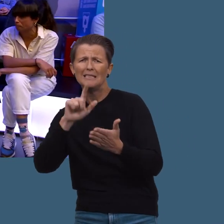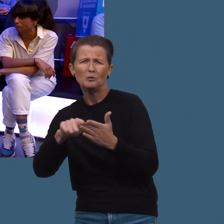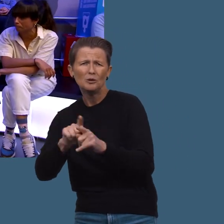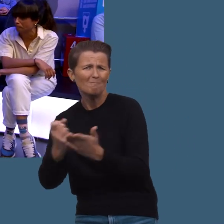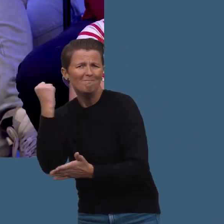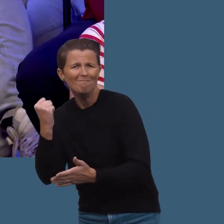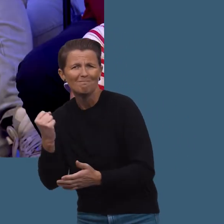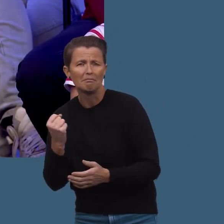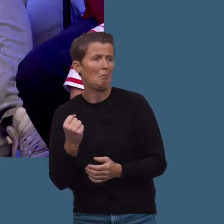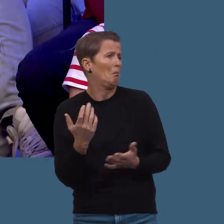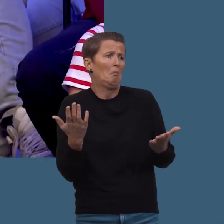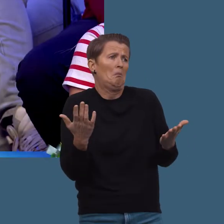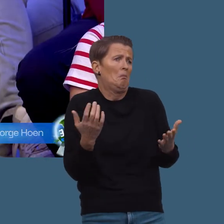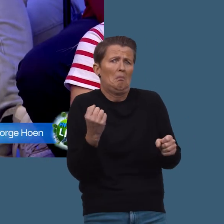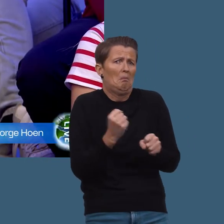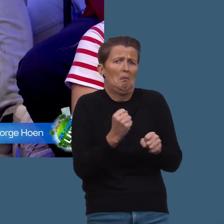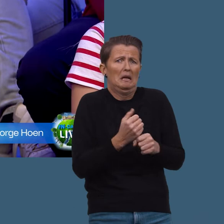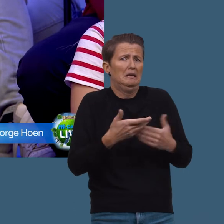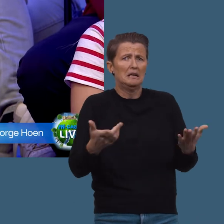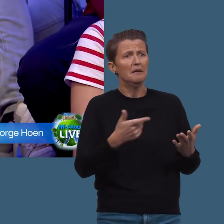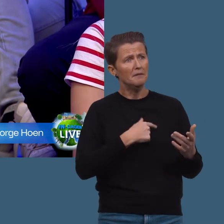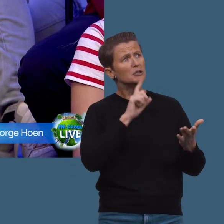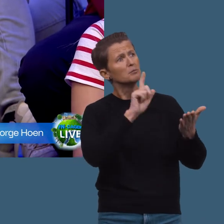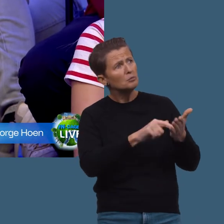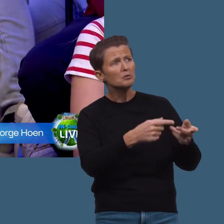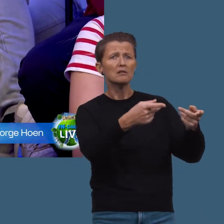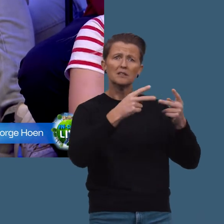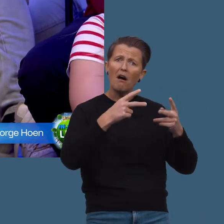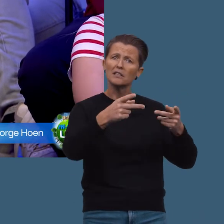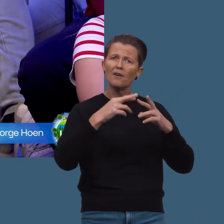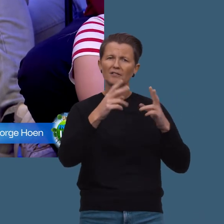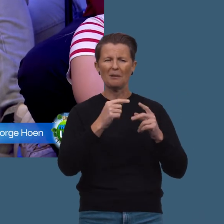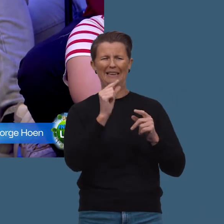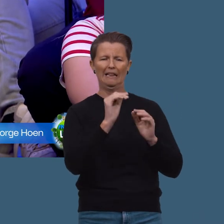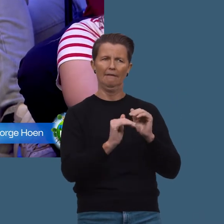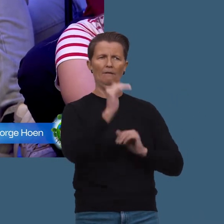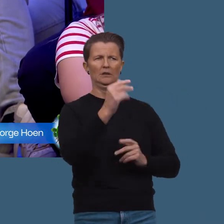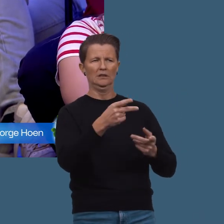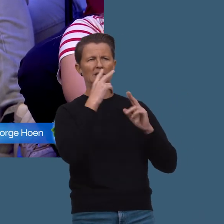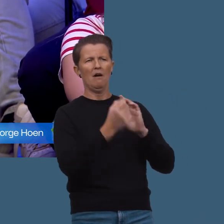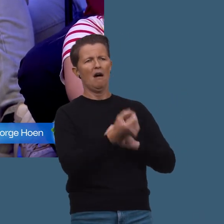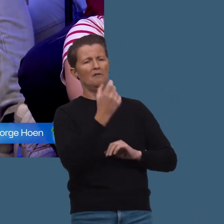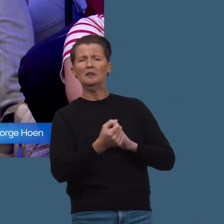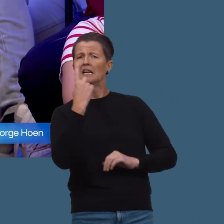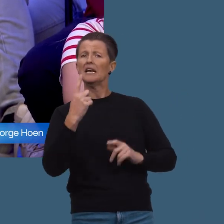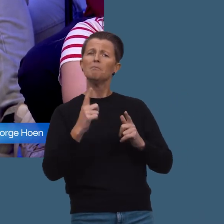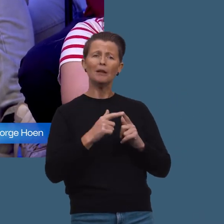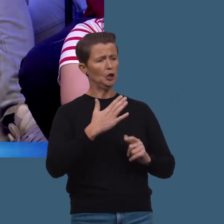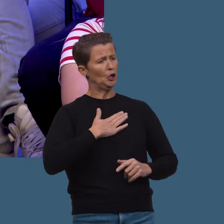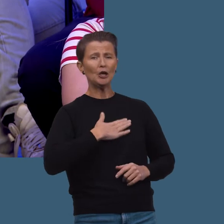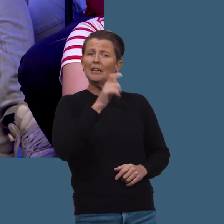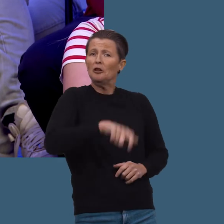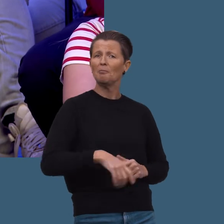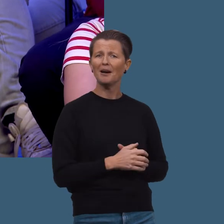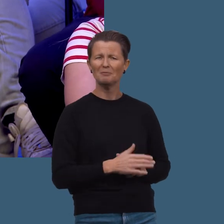fikk spurt han om? Egentlig ikke. Jeg synes vi fikk svar på det meste vi skulle, og sånn sa, svarte litt voksen på noen spørsmål. Men